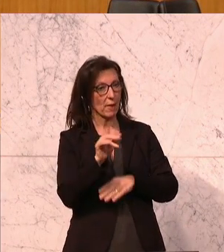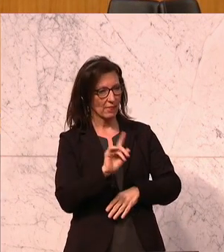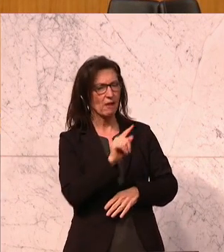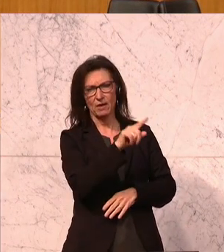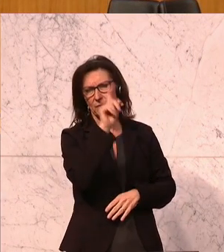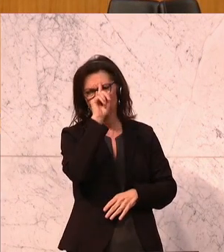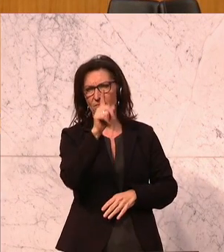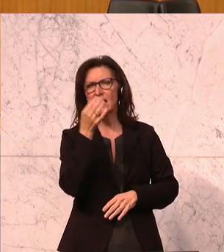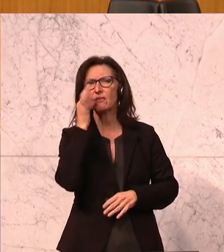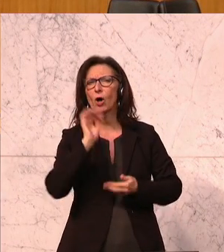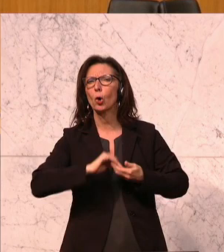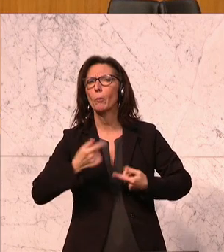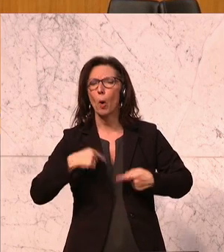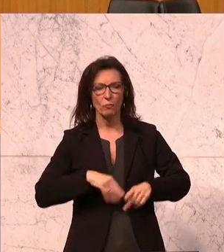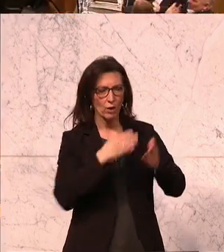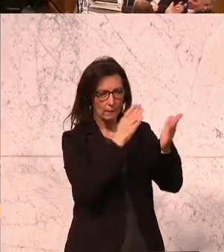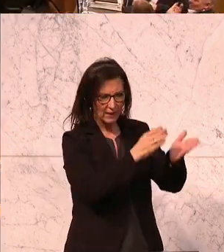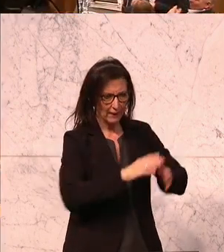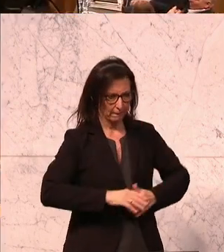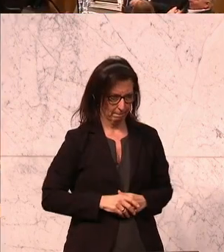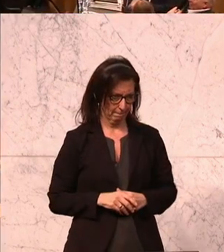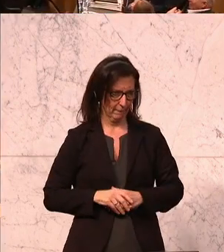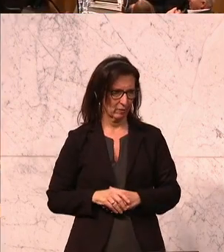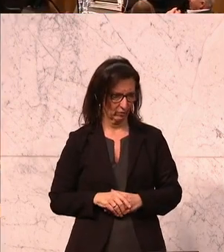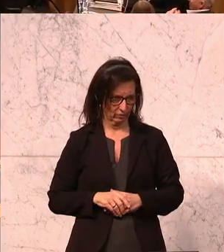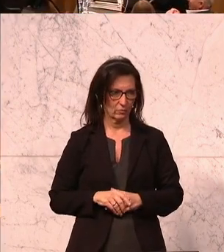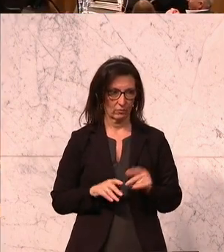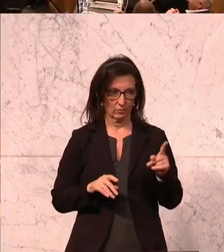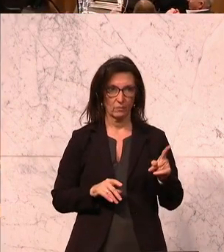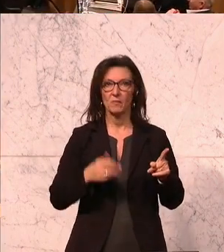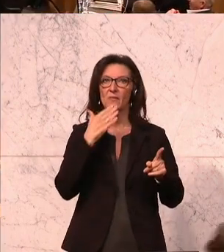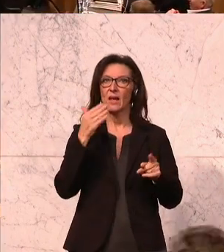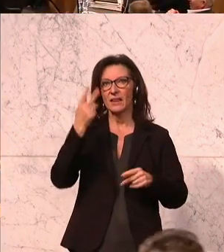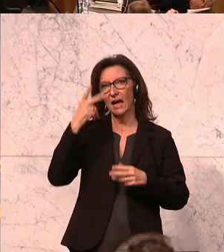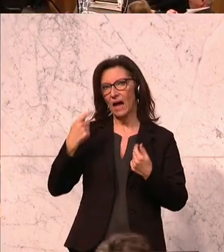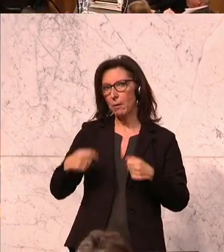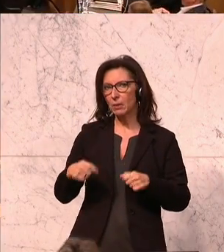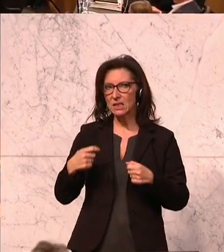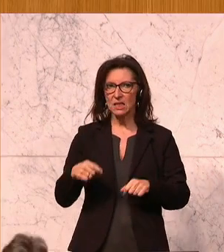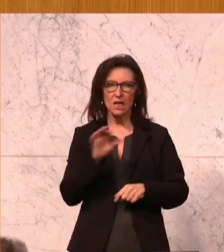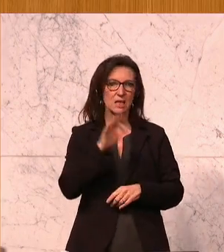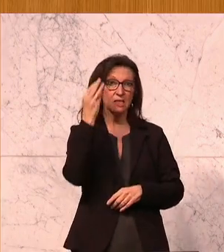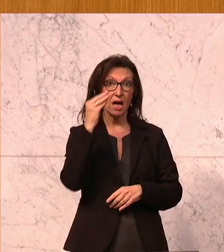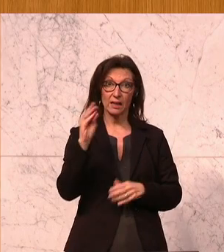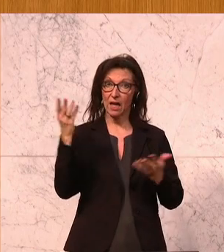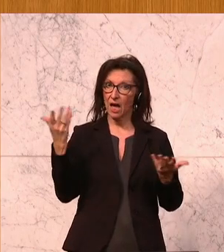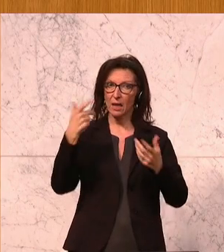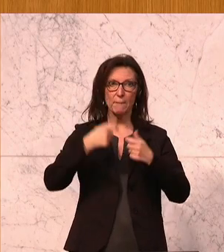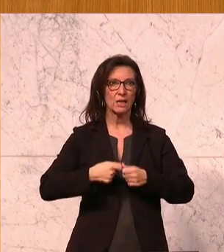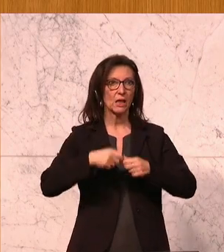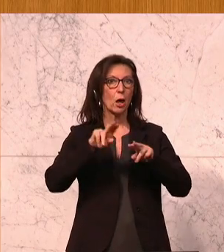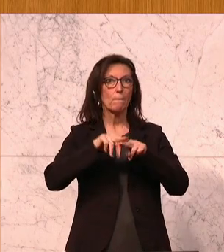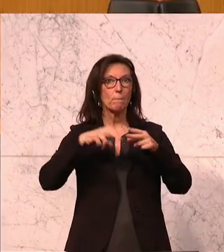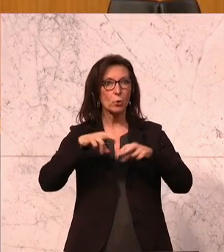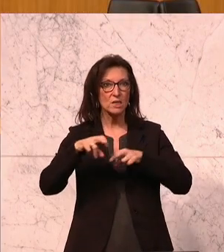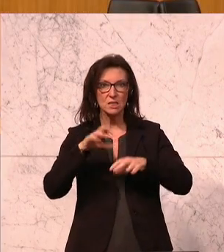begründet von der NEOS-Klubobfrau Beate Meindl-Reisinger. Danke Herr Präsident, sehr geehrte Mitglieder der Bundesregierung,